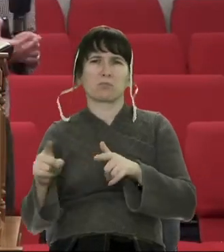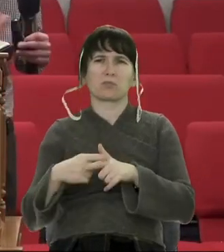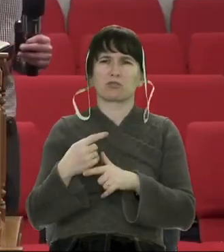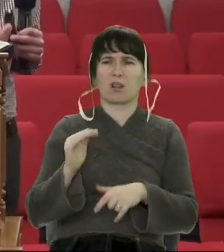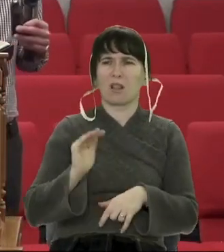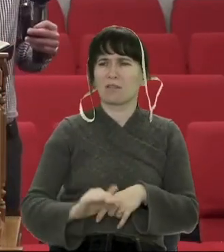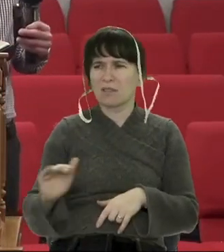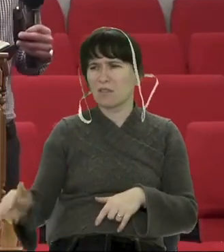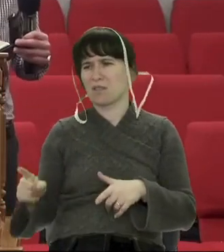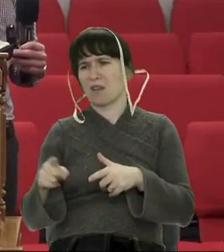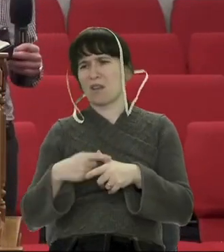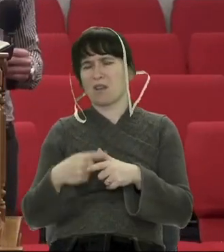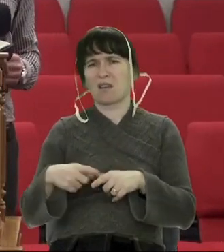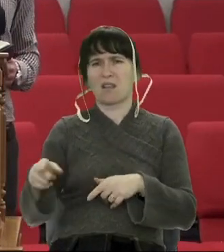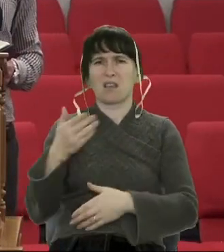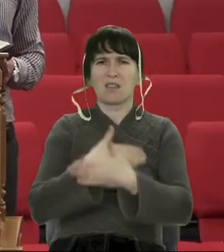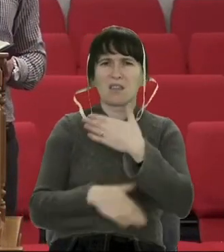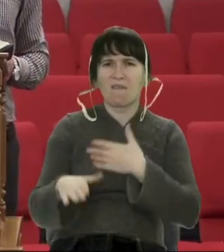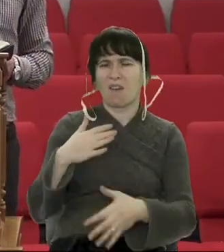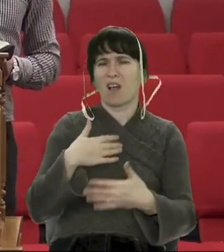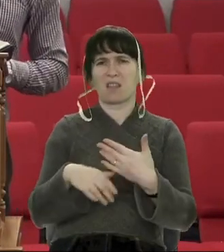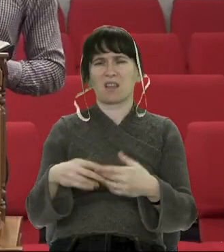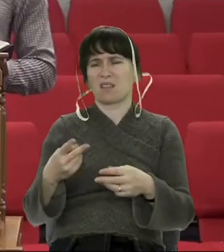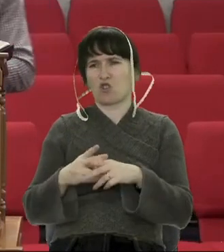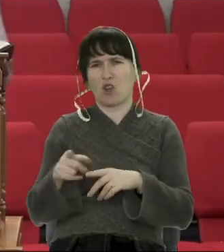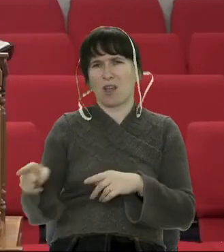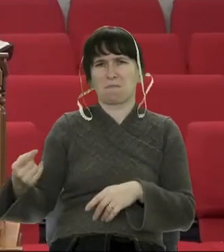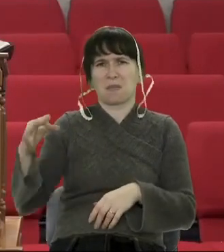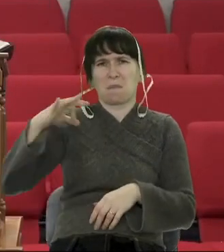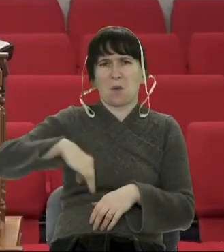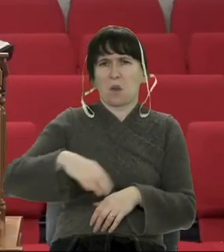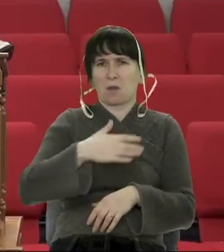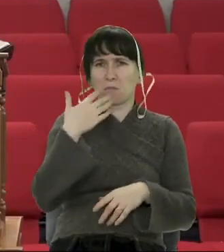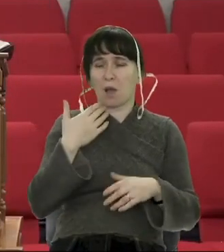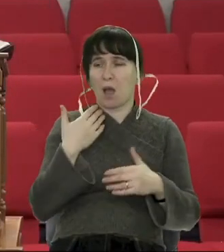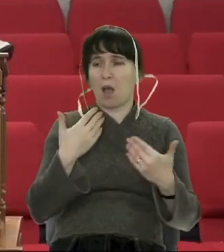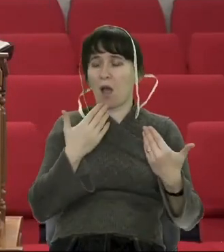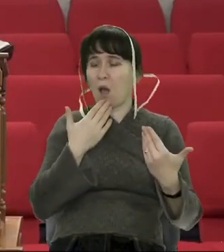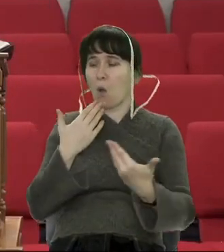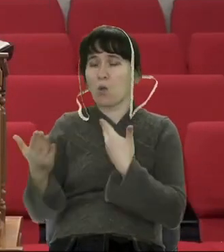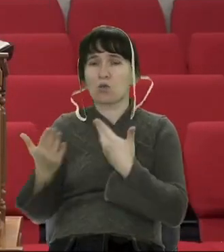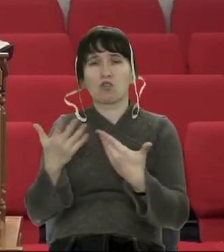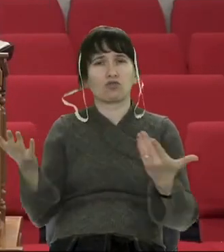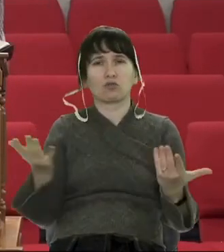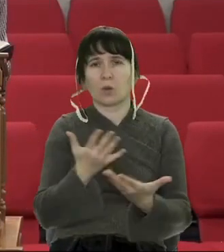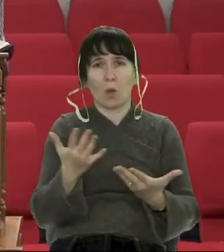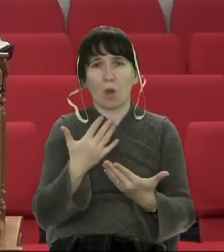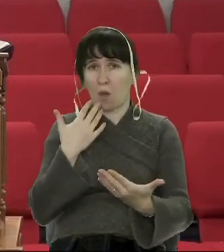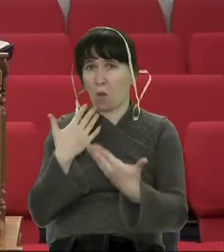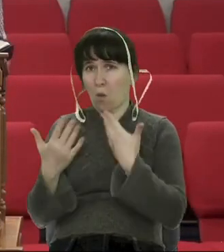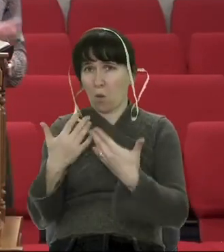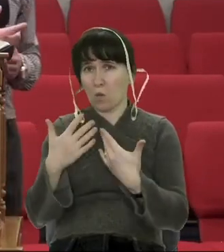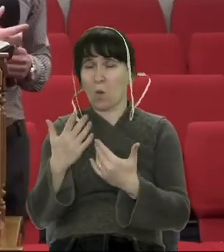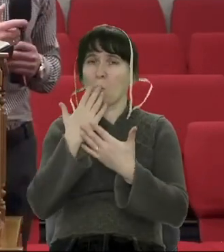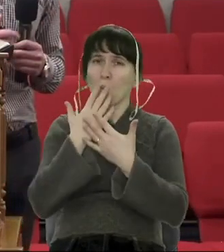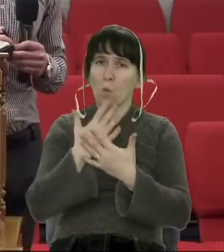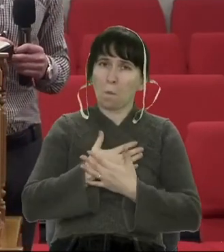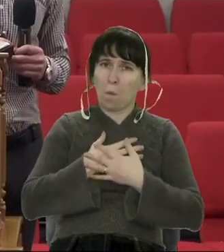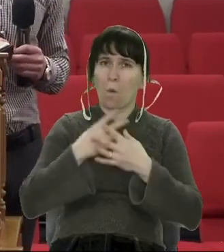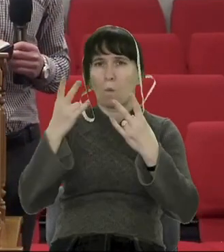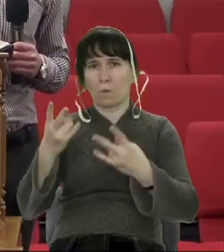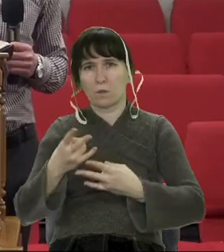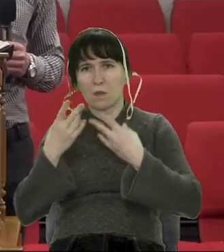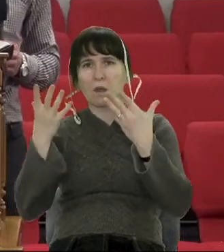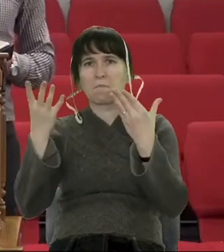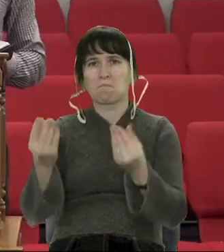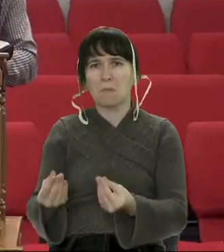якої та людина нічого не візьме. Вона все одно до неї ставиться з любов'ю, вона ставиться з лагідністю, з розумінням.